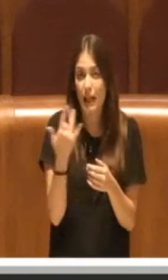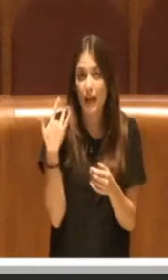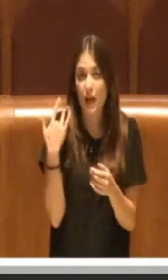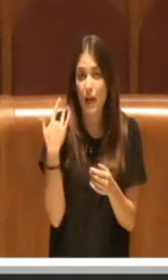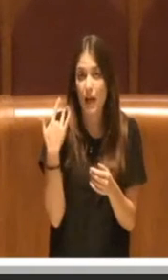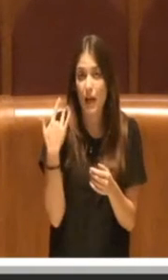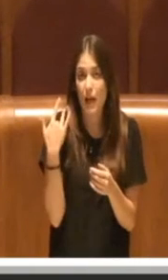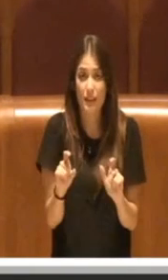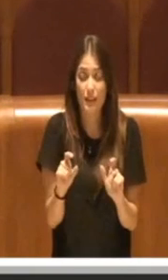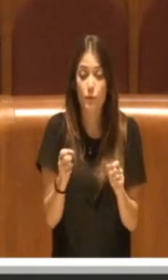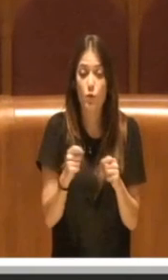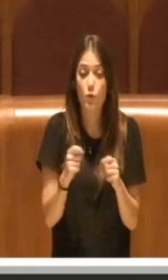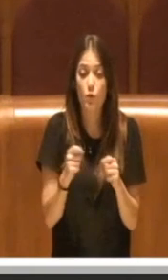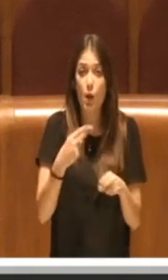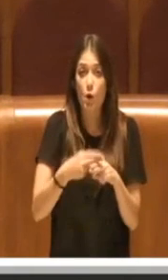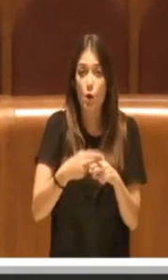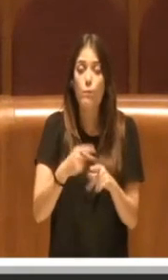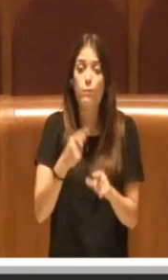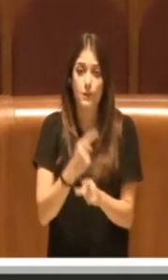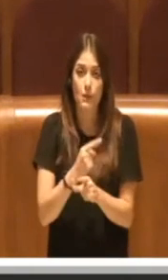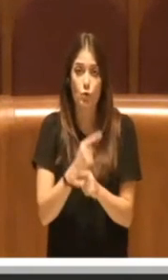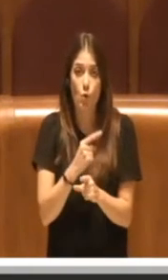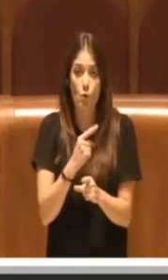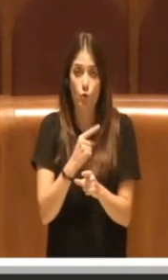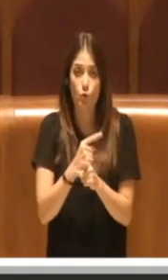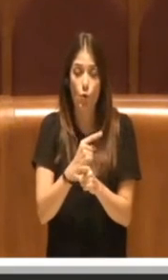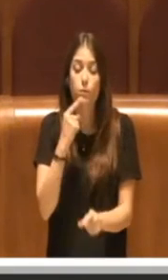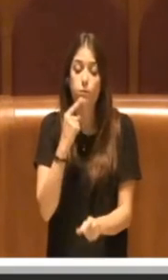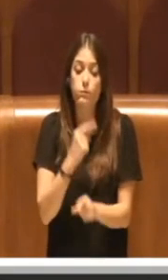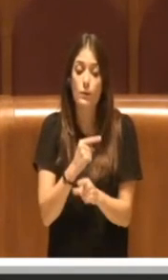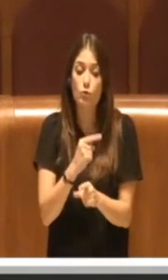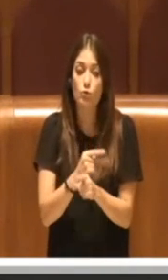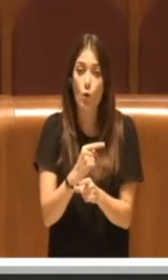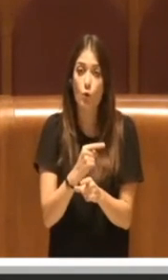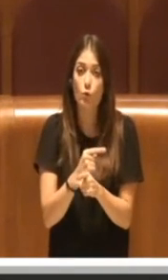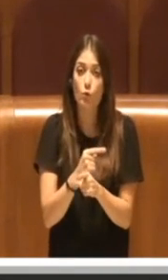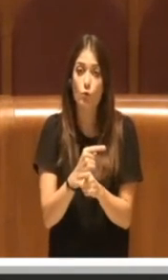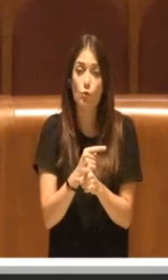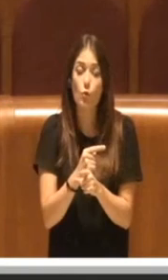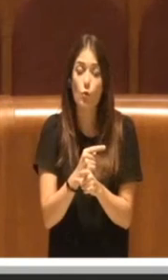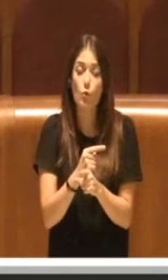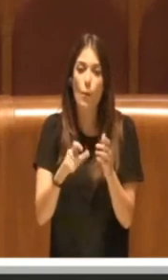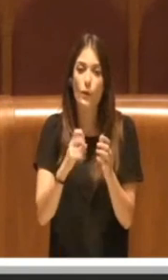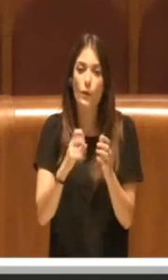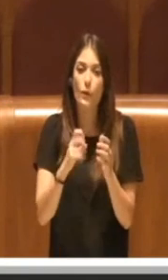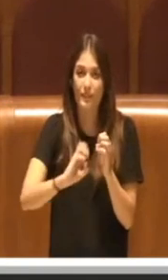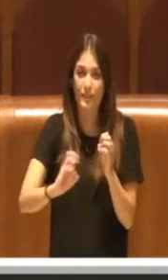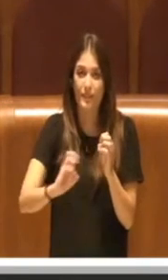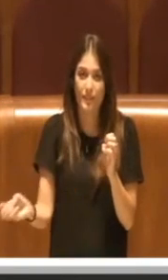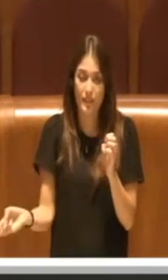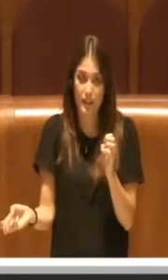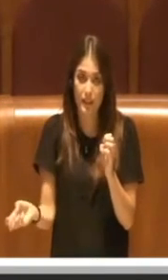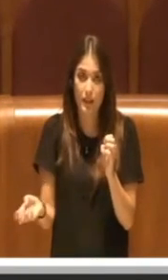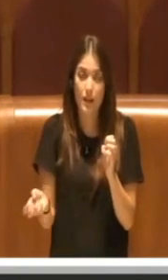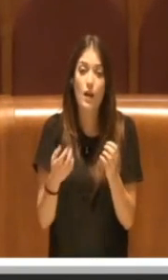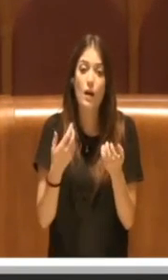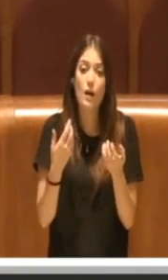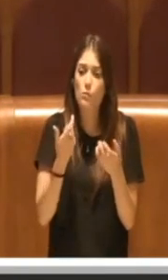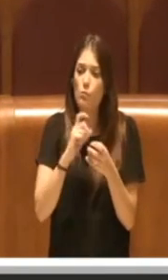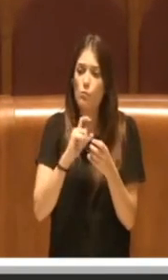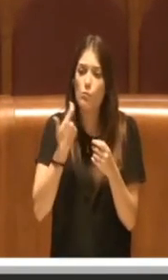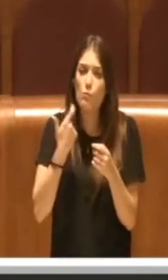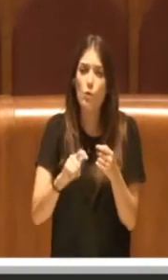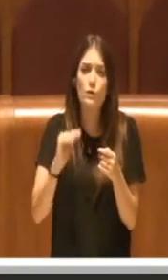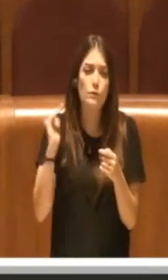la città di Roma ne ha bisogno, ne ha bisogno per svariati motivi, per tutti i motivi che hanno citato i miei